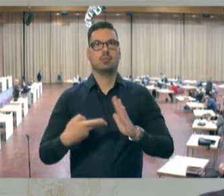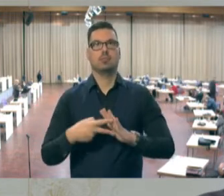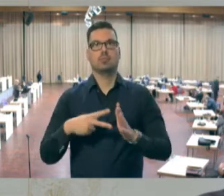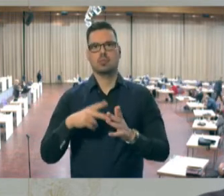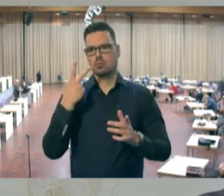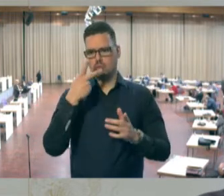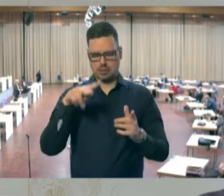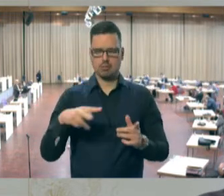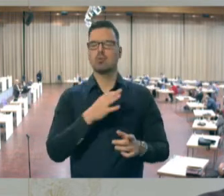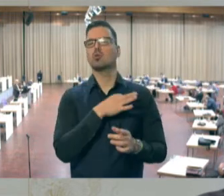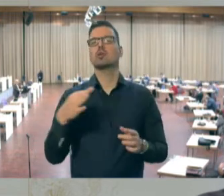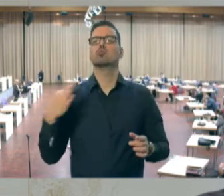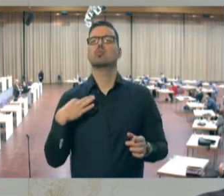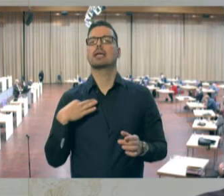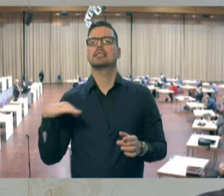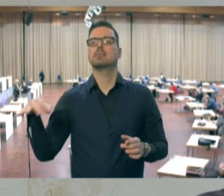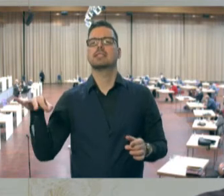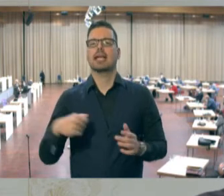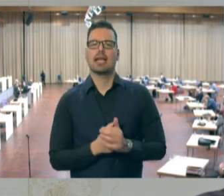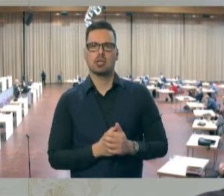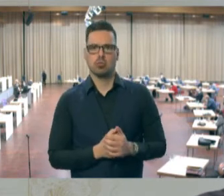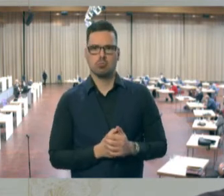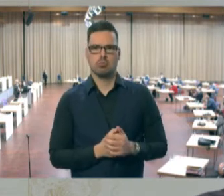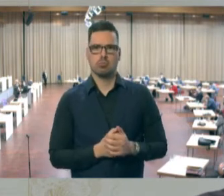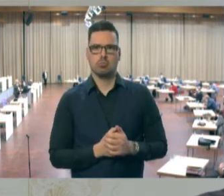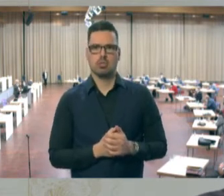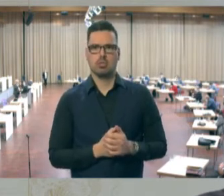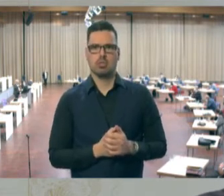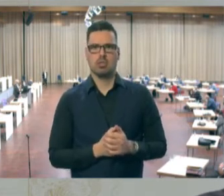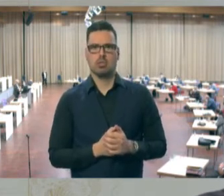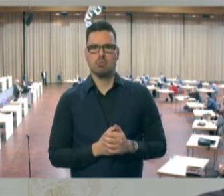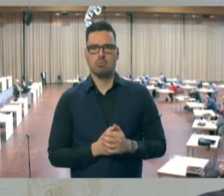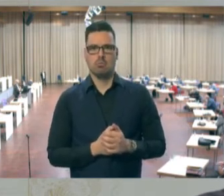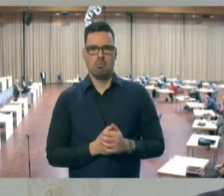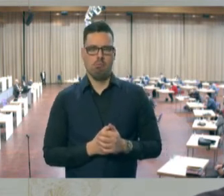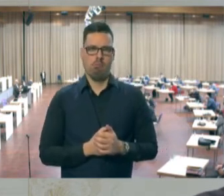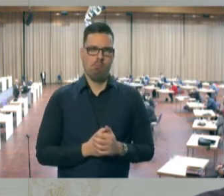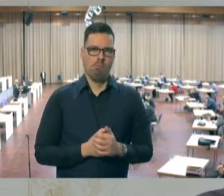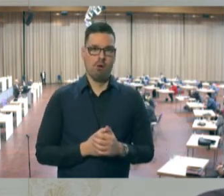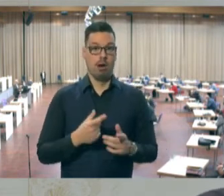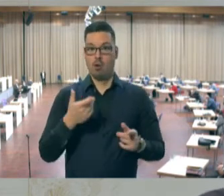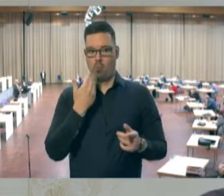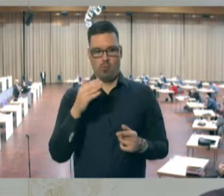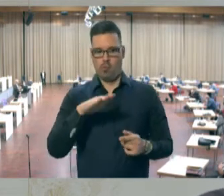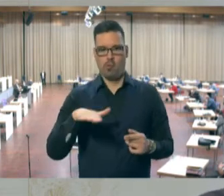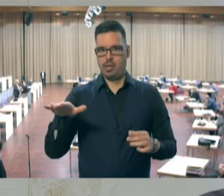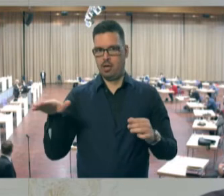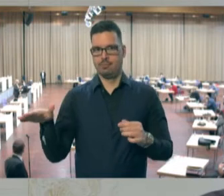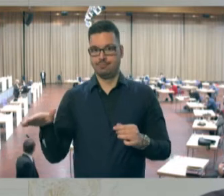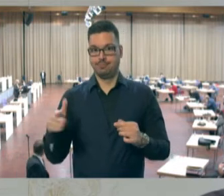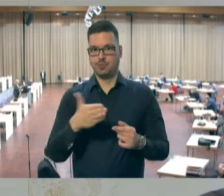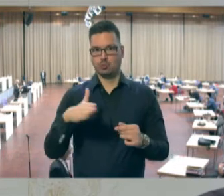Gesundheitsministerium lese, da waren in den letzten Tagen, gab es Gott sei Dank kaum Tote, dann schaue ich ja immer nach den